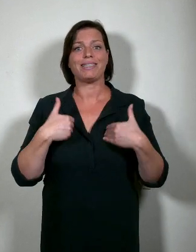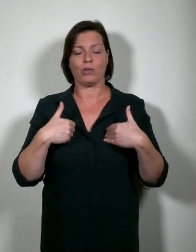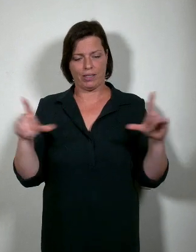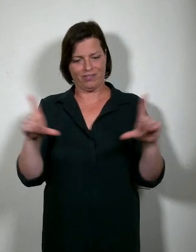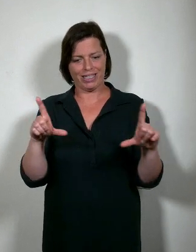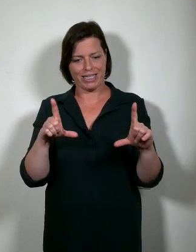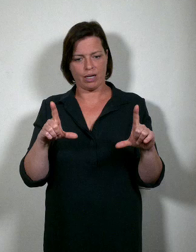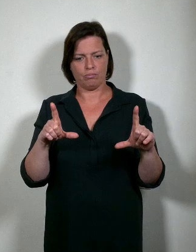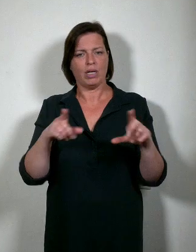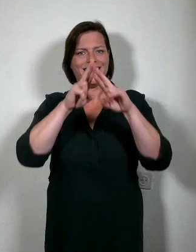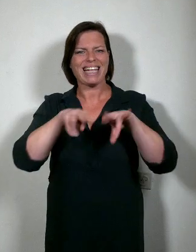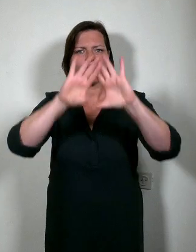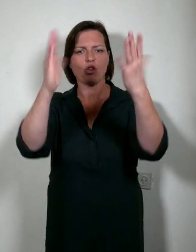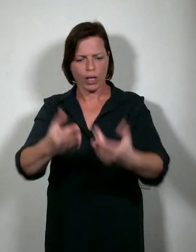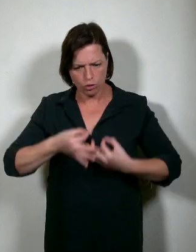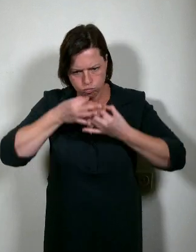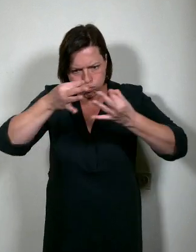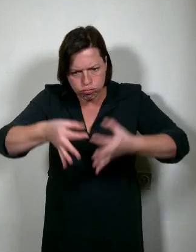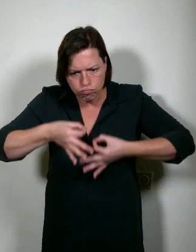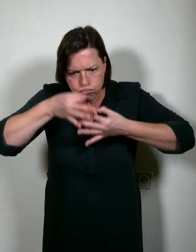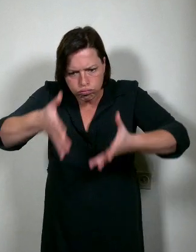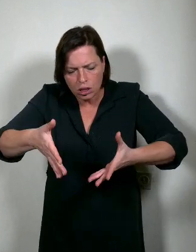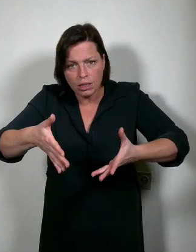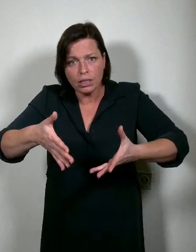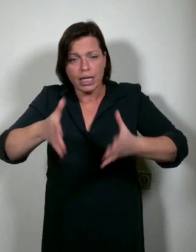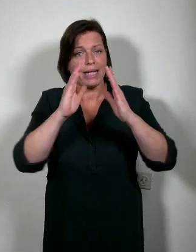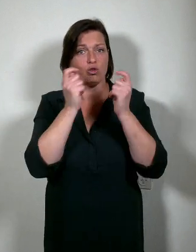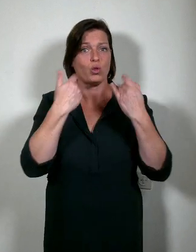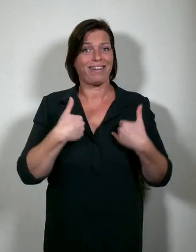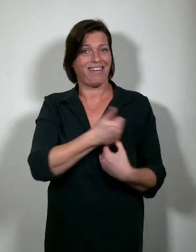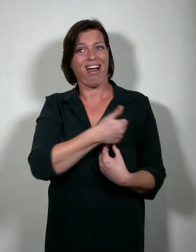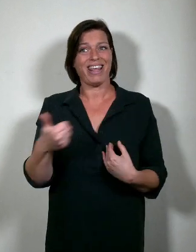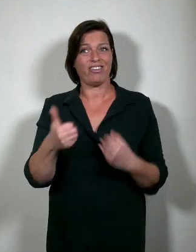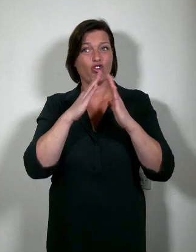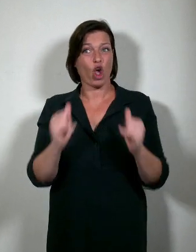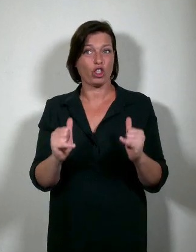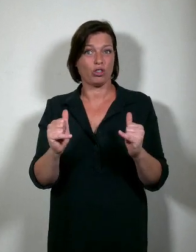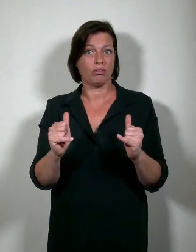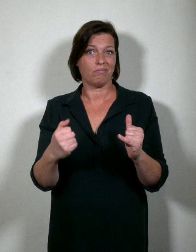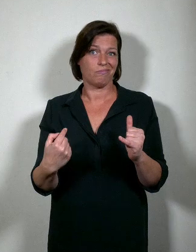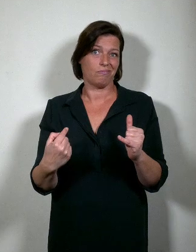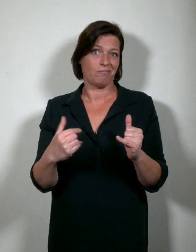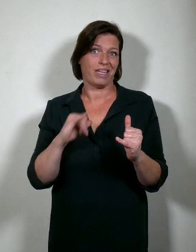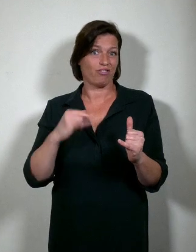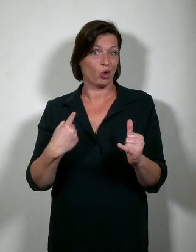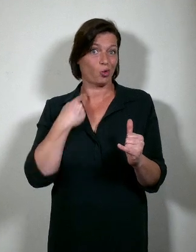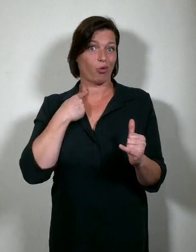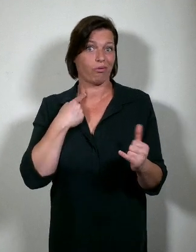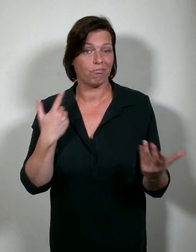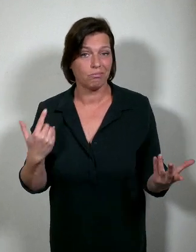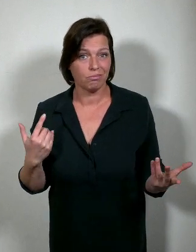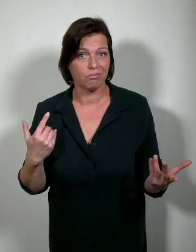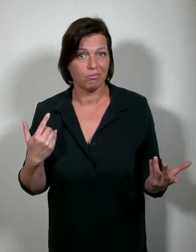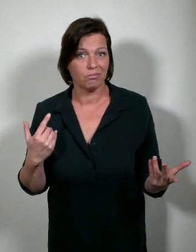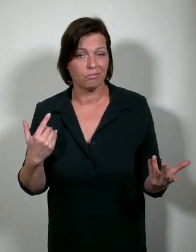wereld toespreken? En waarbij studenten, enkel nog thuis, op kot zijn. Hoe zullen